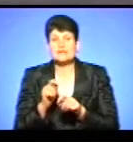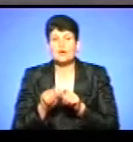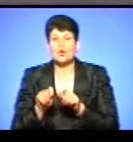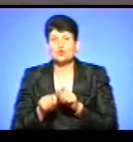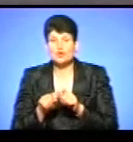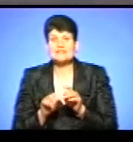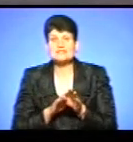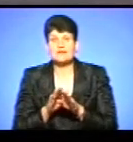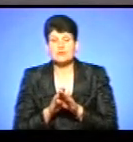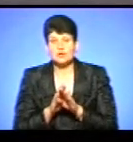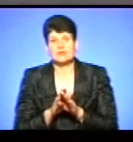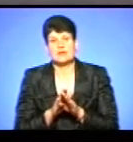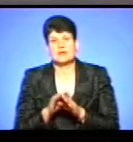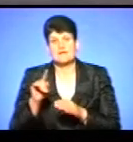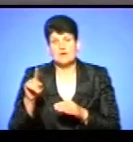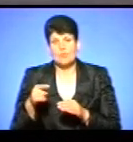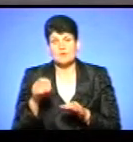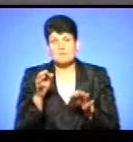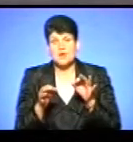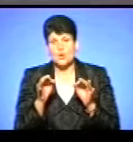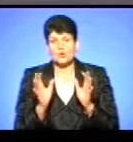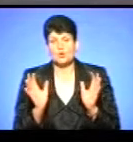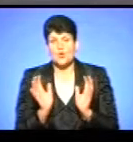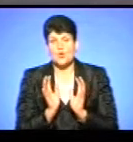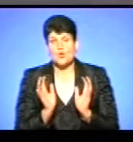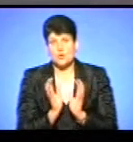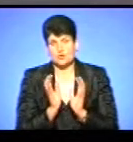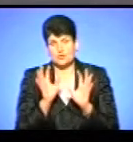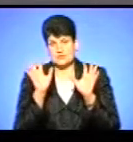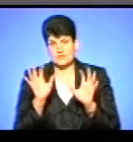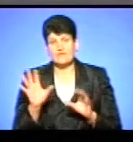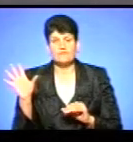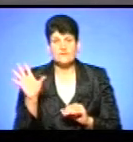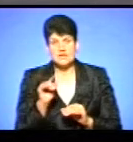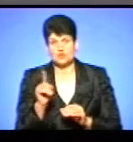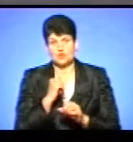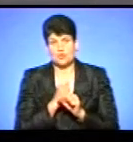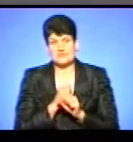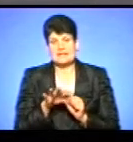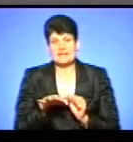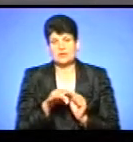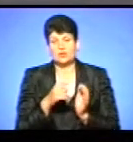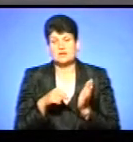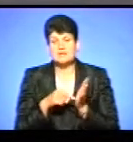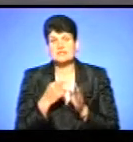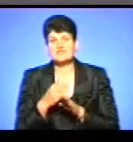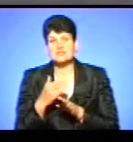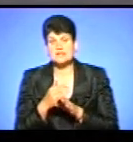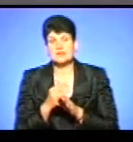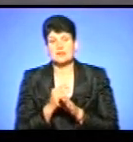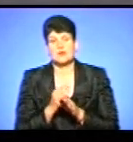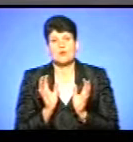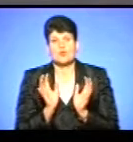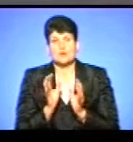за додержання вимог продохоронного законодавства. Тобто, все, що твориться на території міста, в частині охорони природи, має